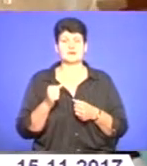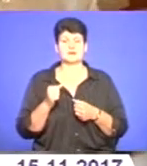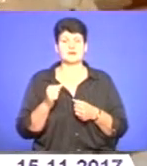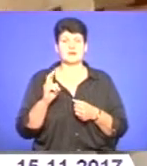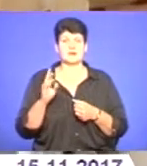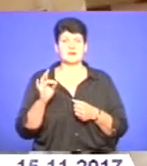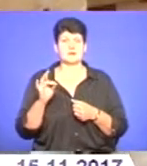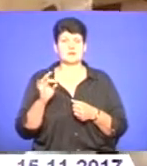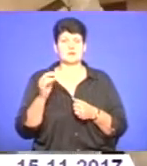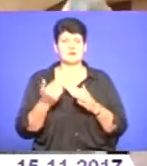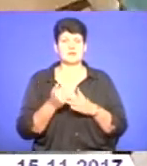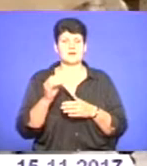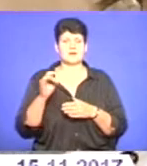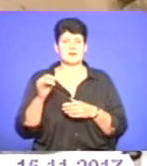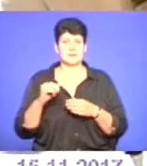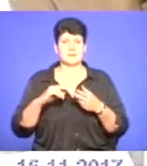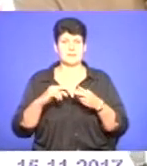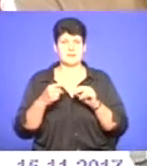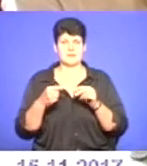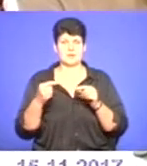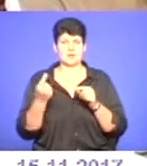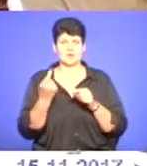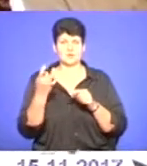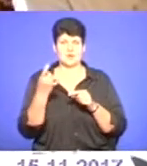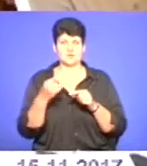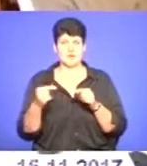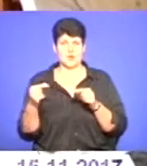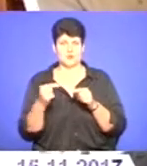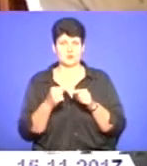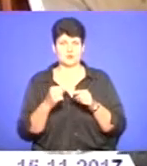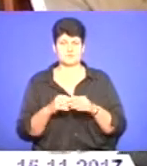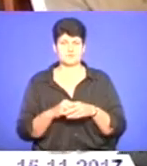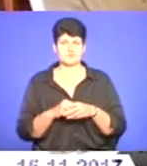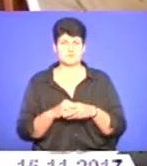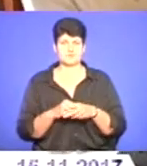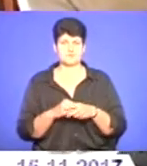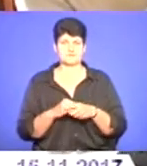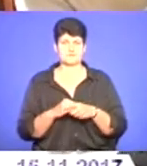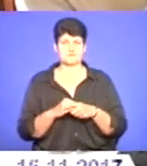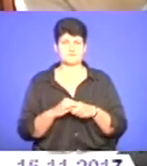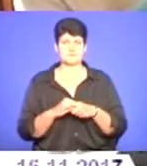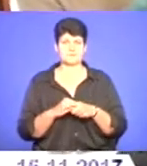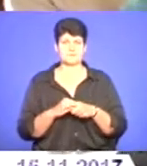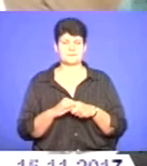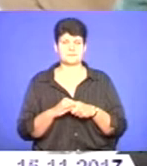замінюємо одноразові голочки в нас, ми міняємо їх.